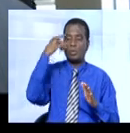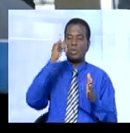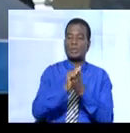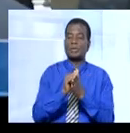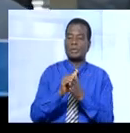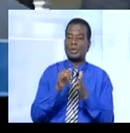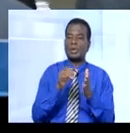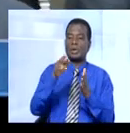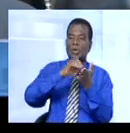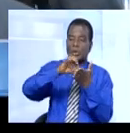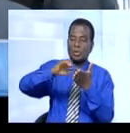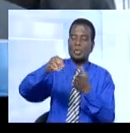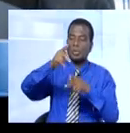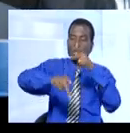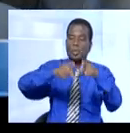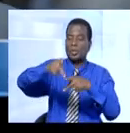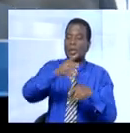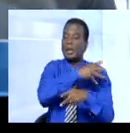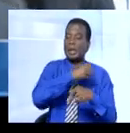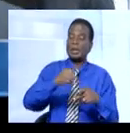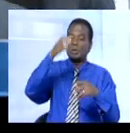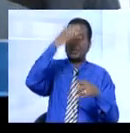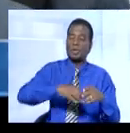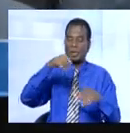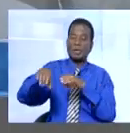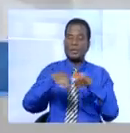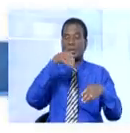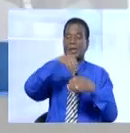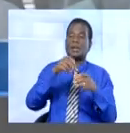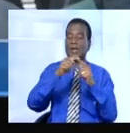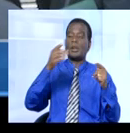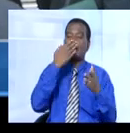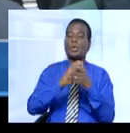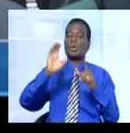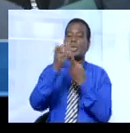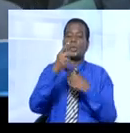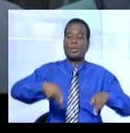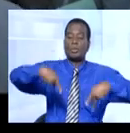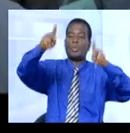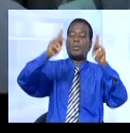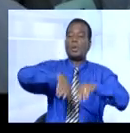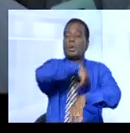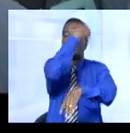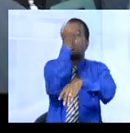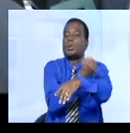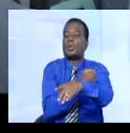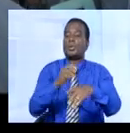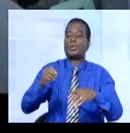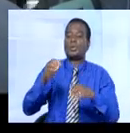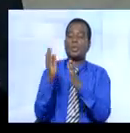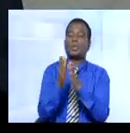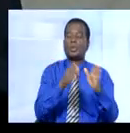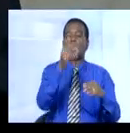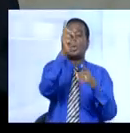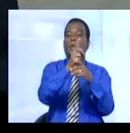opération et je souhaiterais qu'elle se déroule dans de très bonnes conditions afin de permettre aux autorités de planifier le